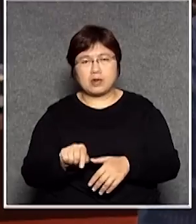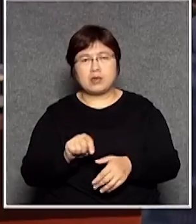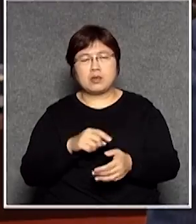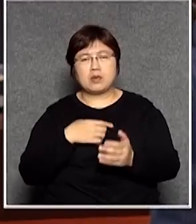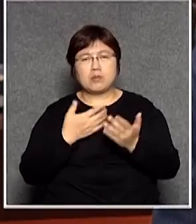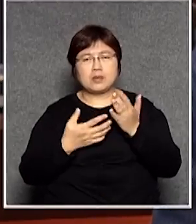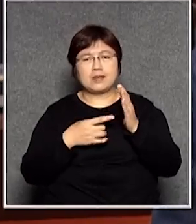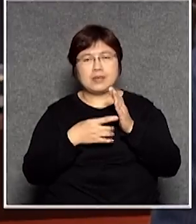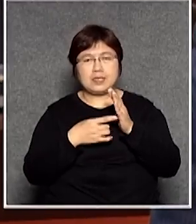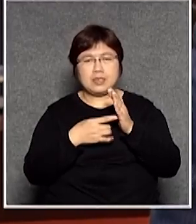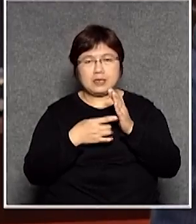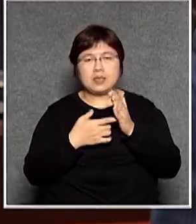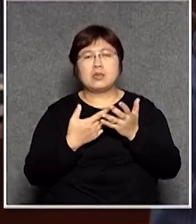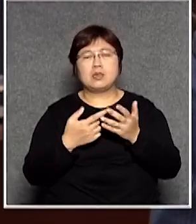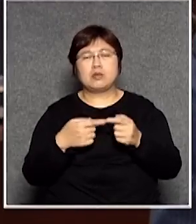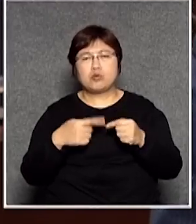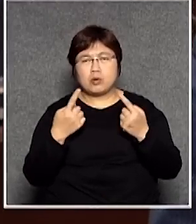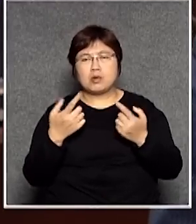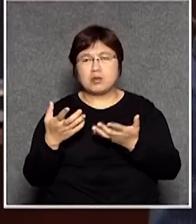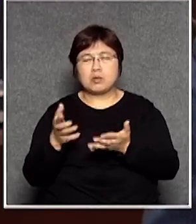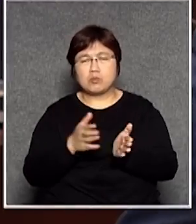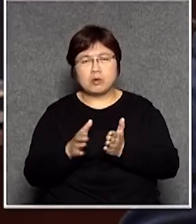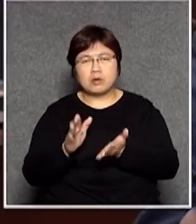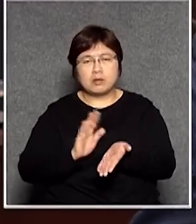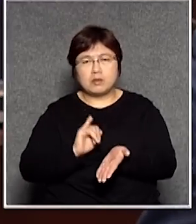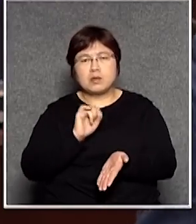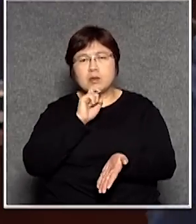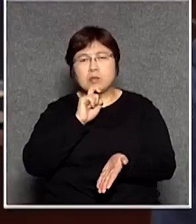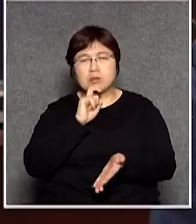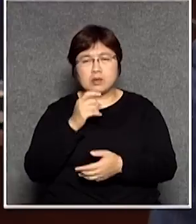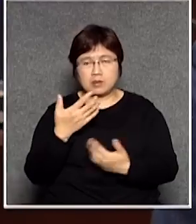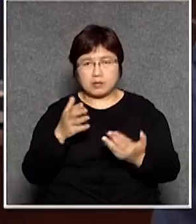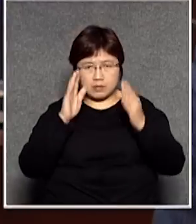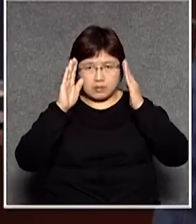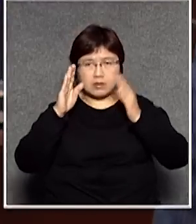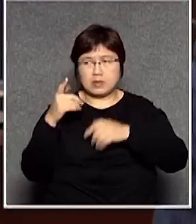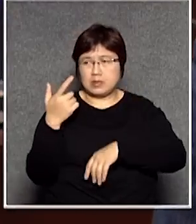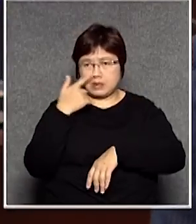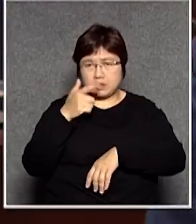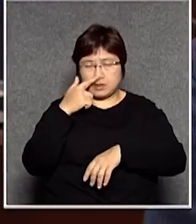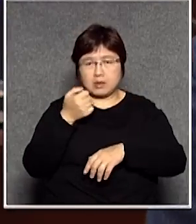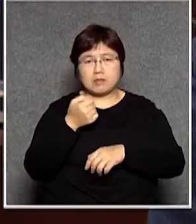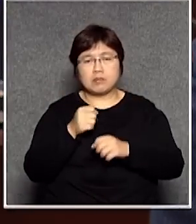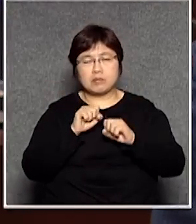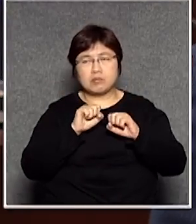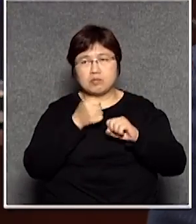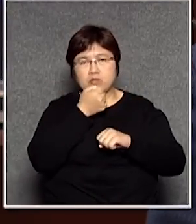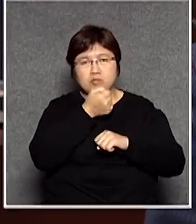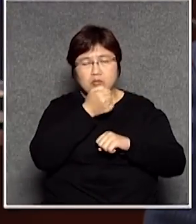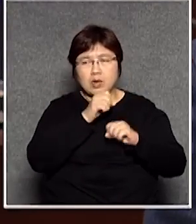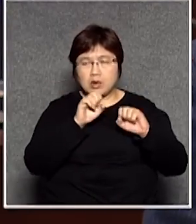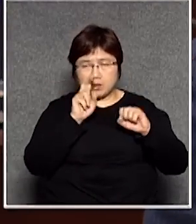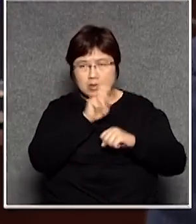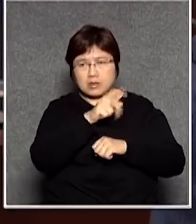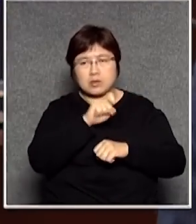問題呢是令到過程呢是出現問題的今天其實大家留意最新的報導其實也都見到相關的報導